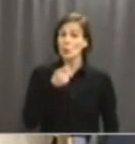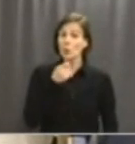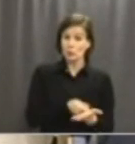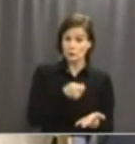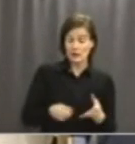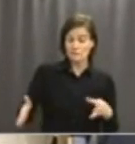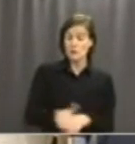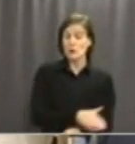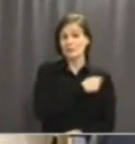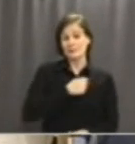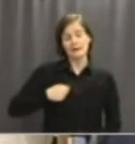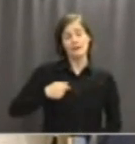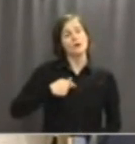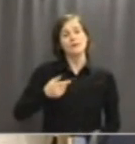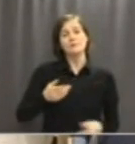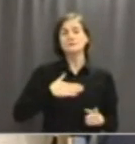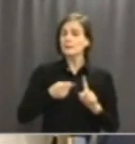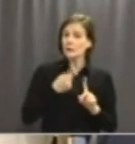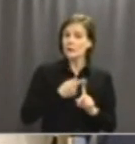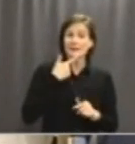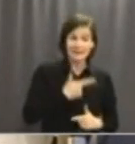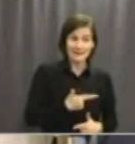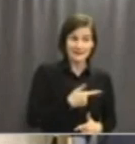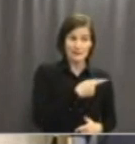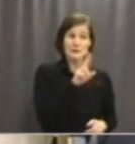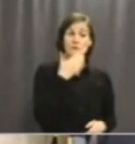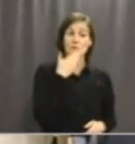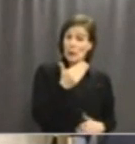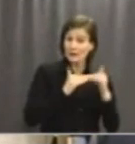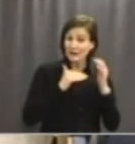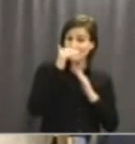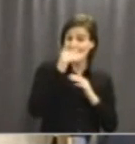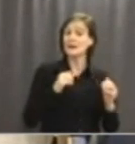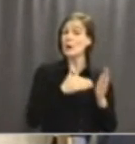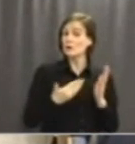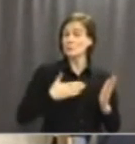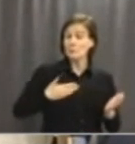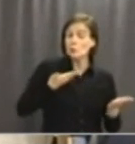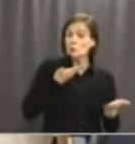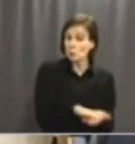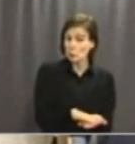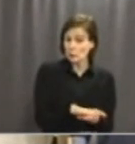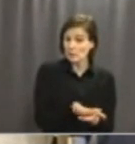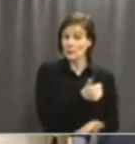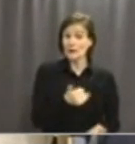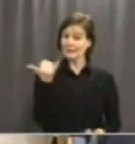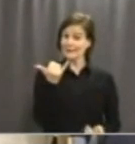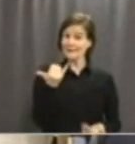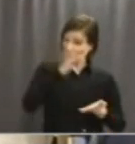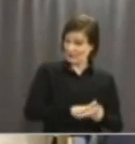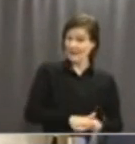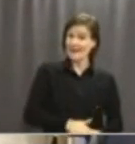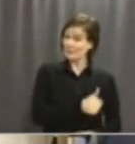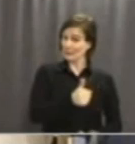Ordförande, fullmäktige, jag vill börja med att tacka för den positiva behandlingen utav motionen. Det har faktiskt bara tagit tio månader